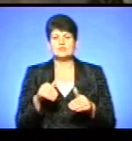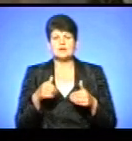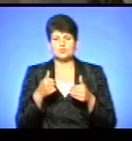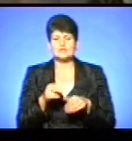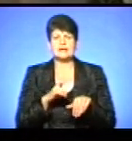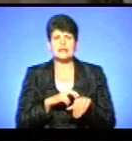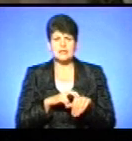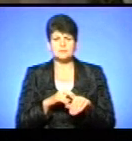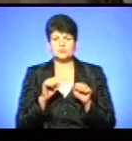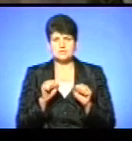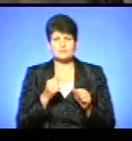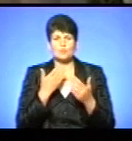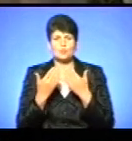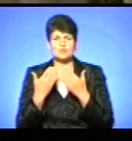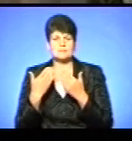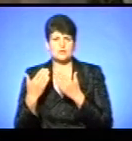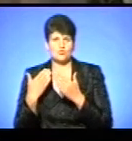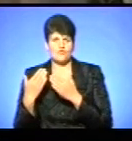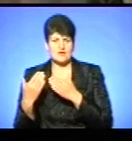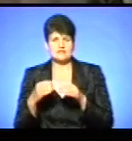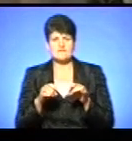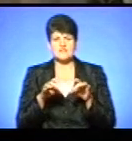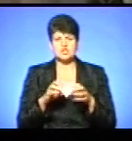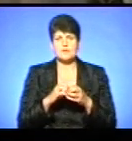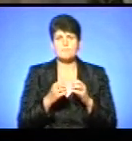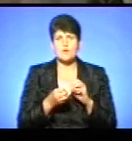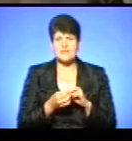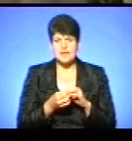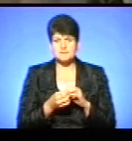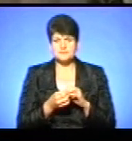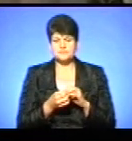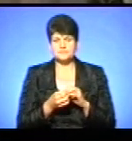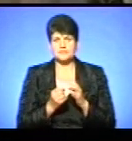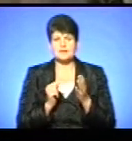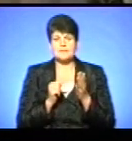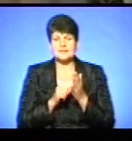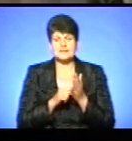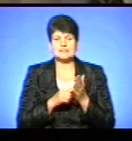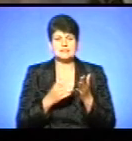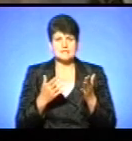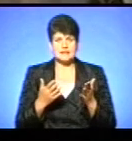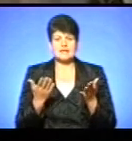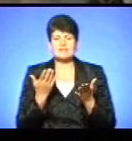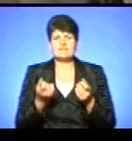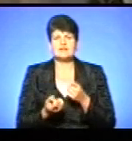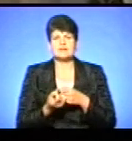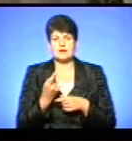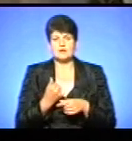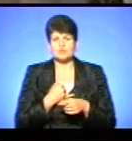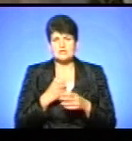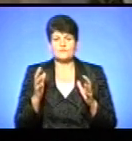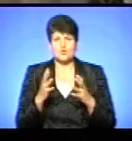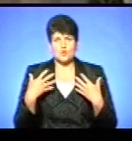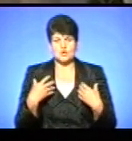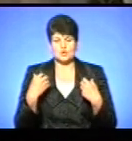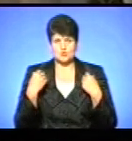лікарям змогу поспілкуватися, вирішити проблеми, намінити якісь цілі, які виникають у нас в охороні здоров